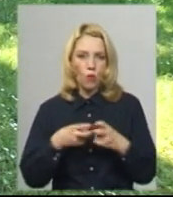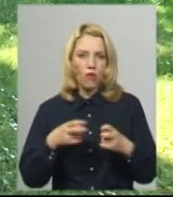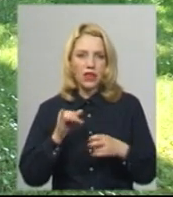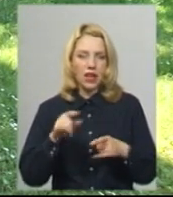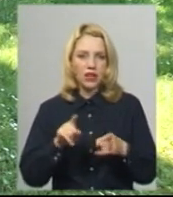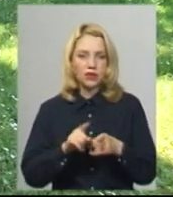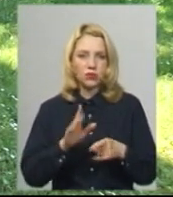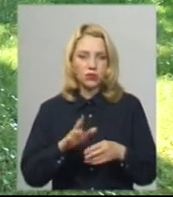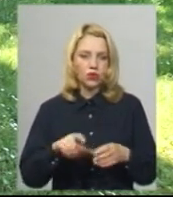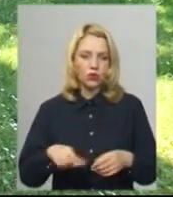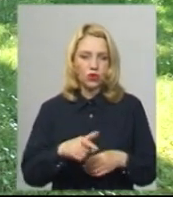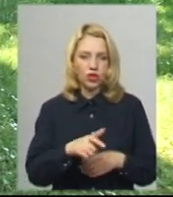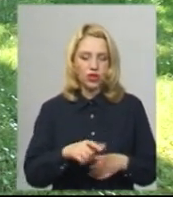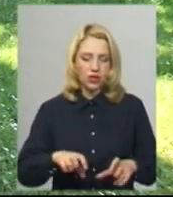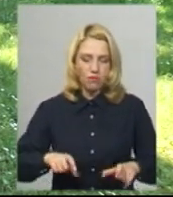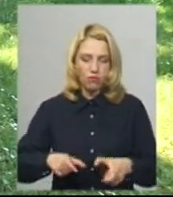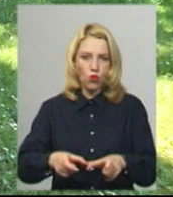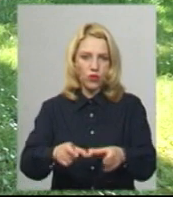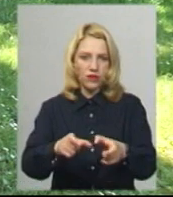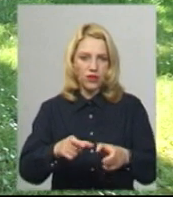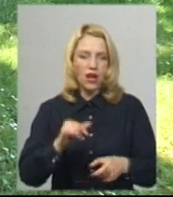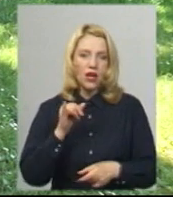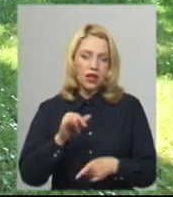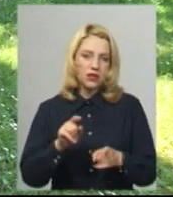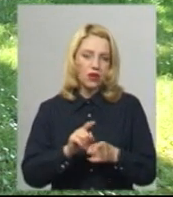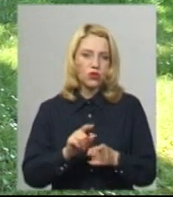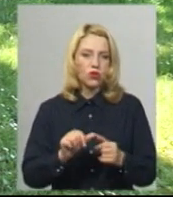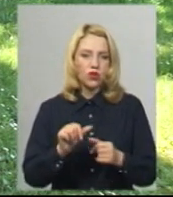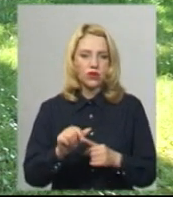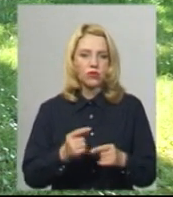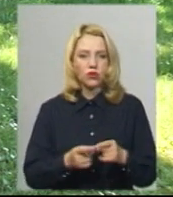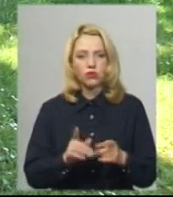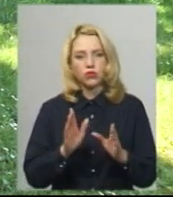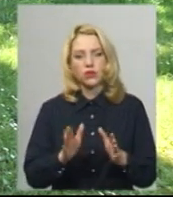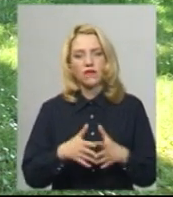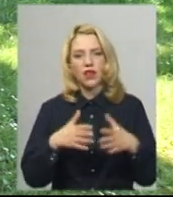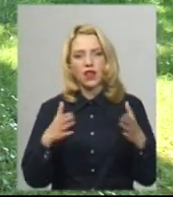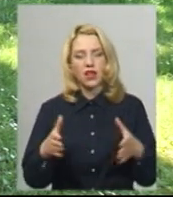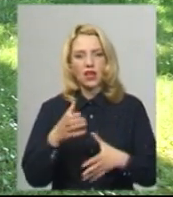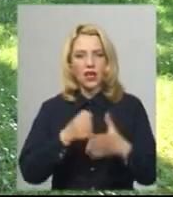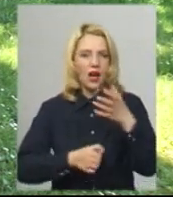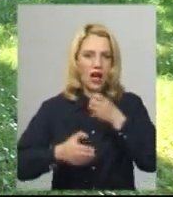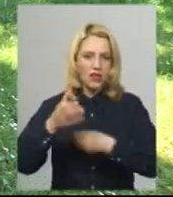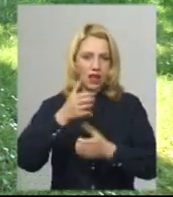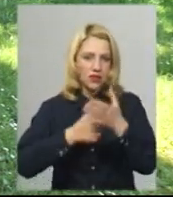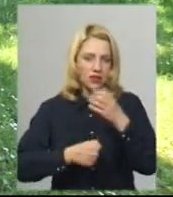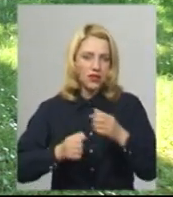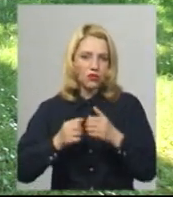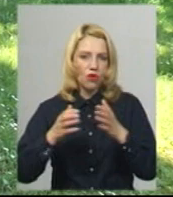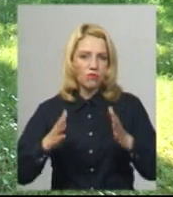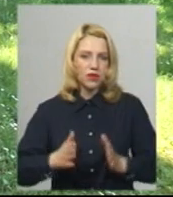будуть з бруківки викладені. Окрім того, буде великий канатний комплекс і